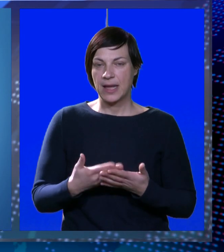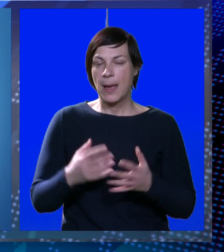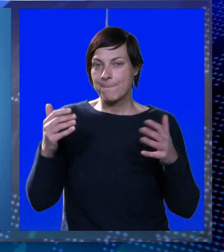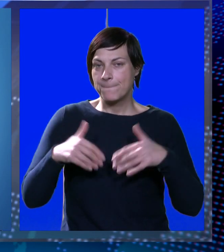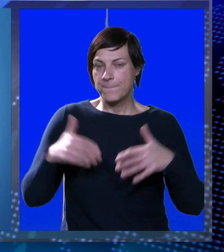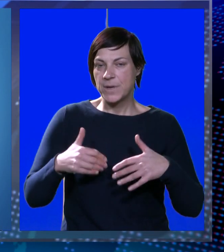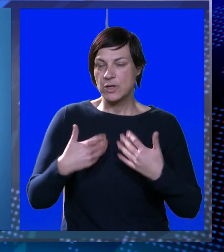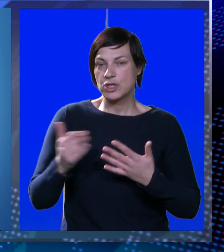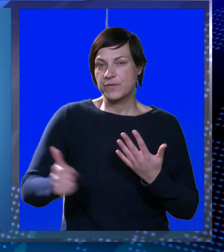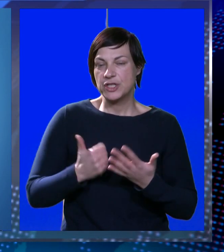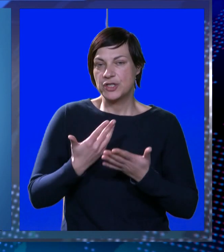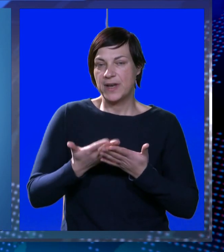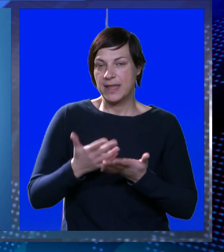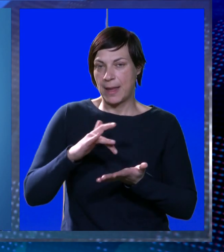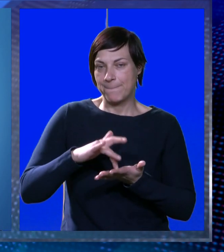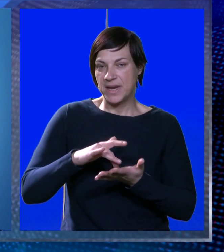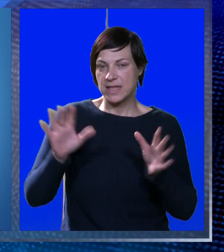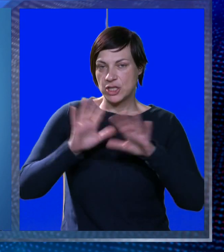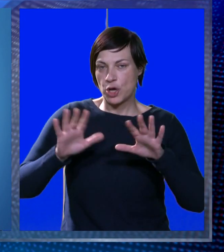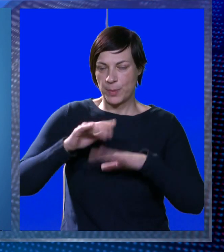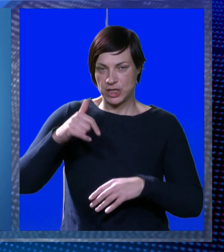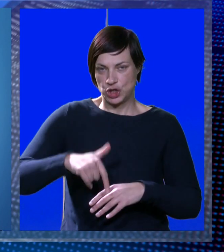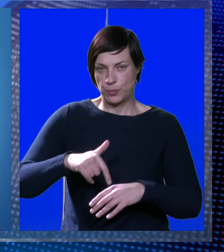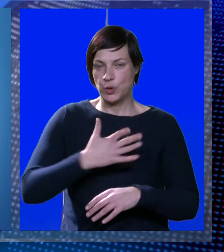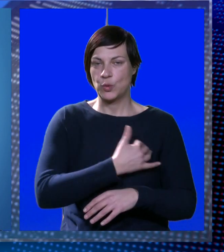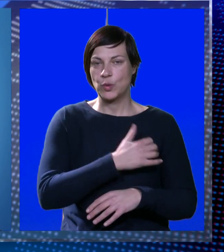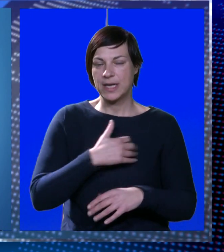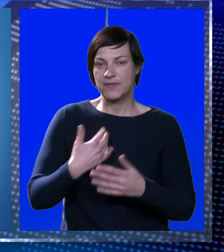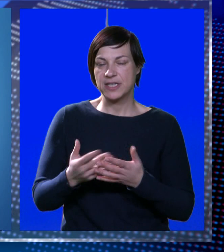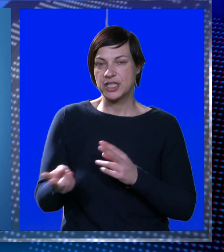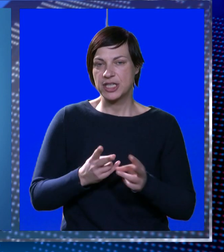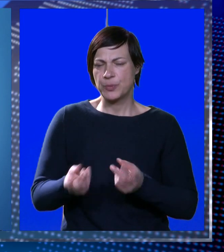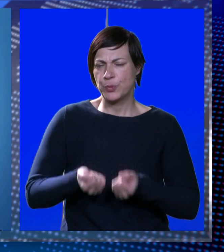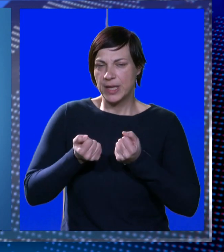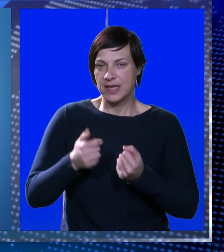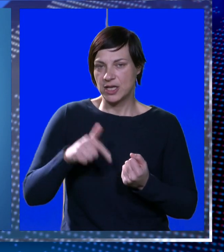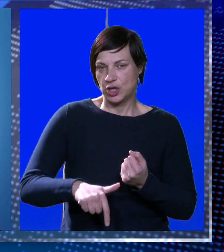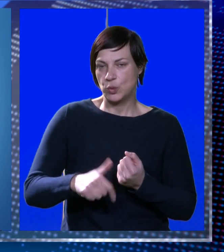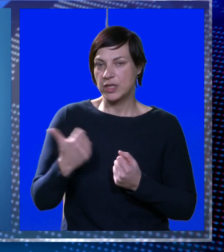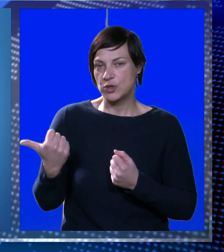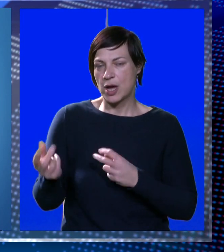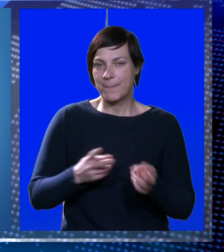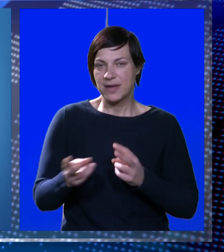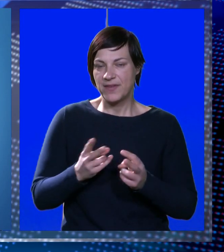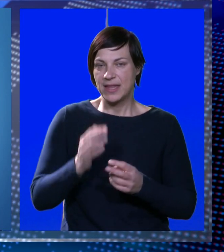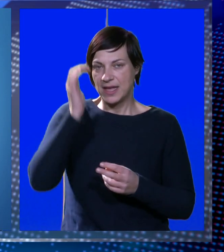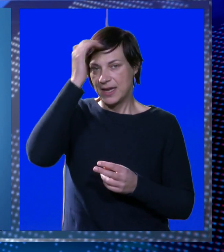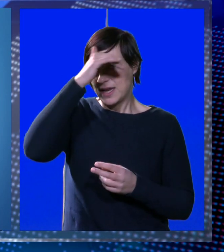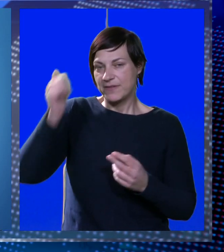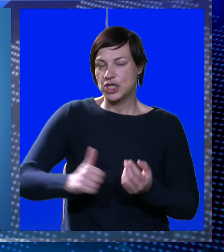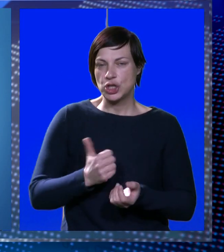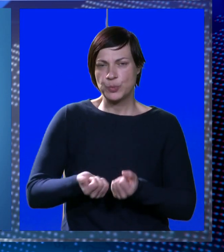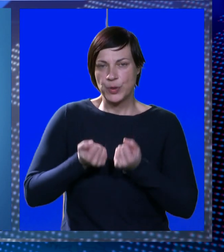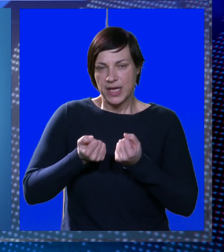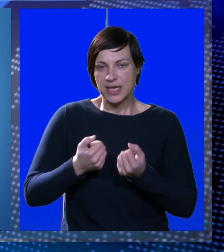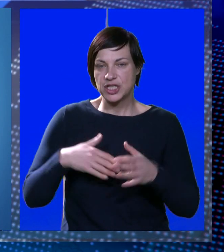Izraženi pljuskovi još su vjerovacini na pretežno oblačnom jugu Hrvatske, gdje će puhati jak južni i jugozapadni vjetar i navečer